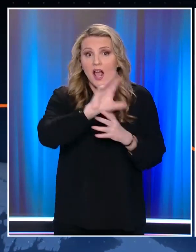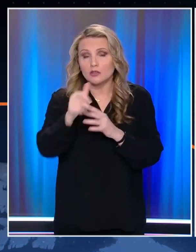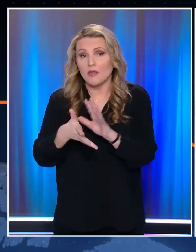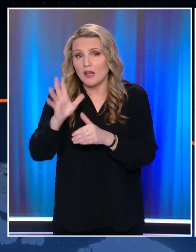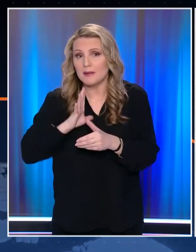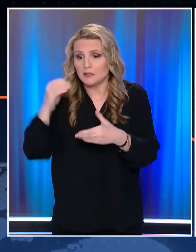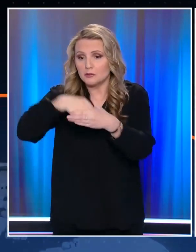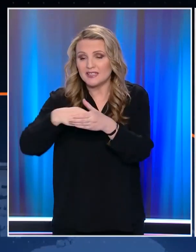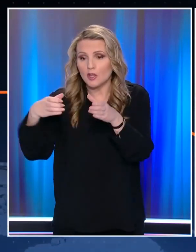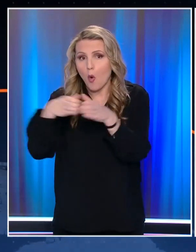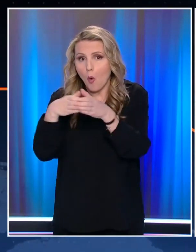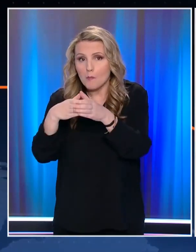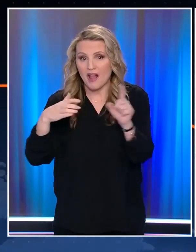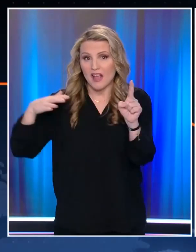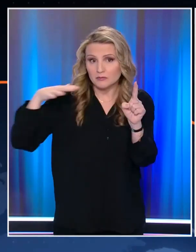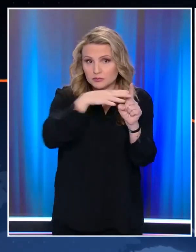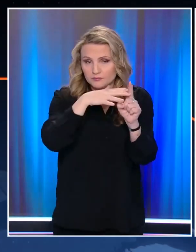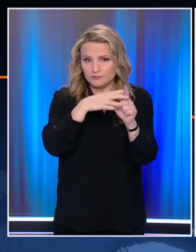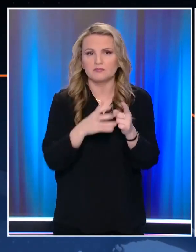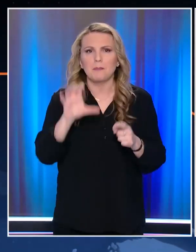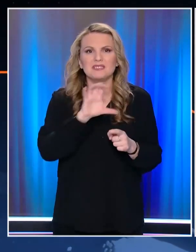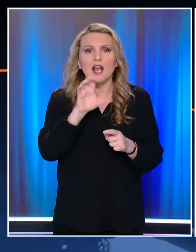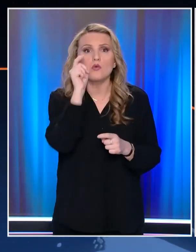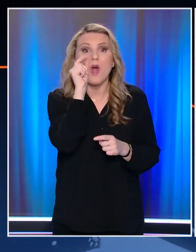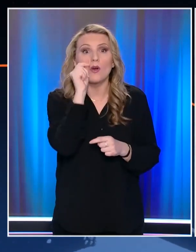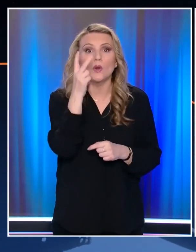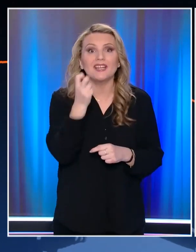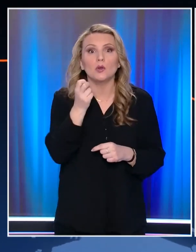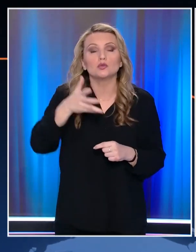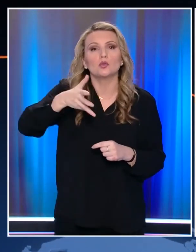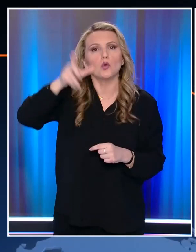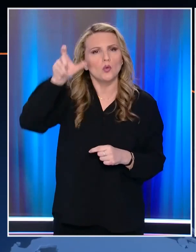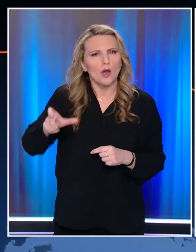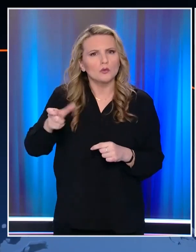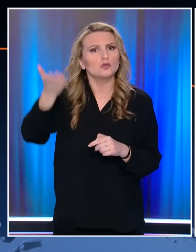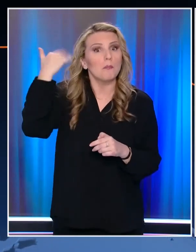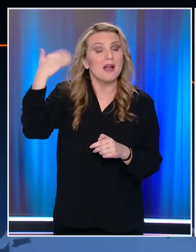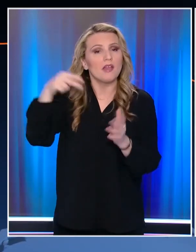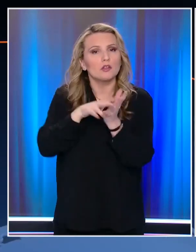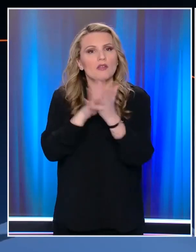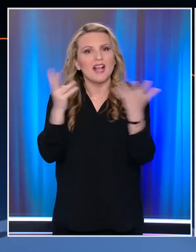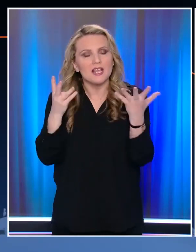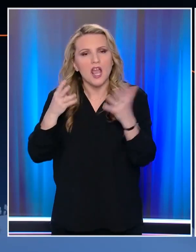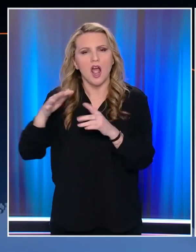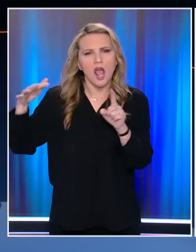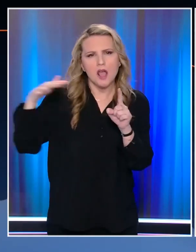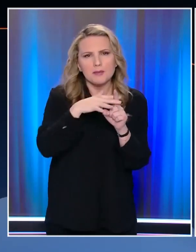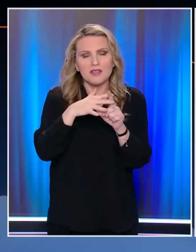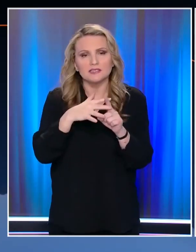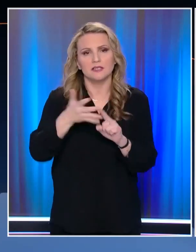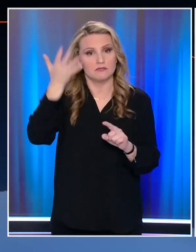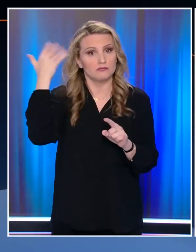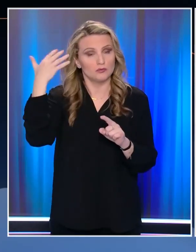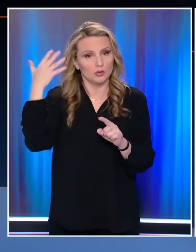15 άτομα Μάλιστα να ζητούν για κατάθεση έναν 20χρονο Ο οποίος ήταν δράστης παρόμοιας επίθεσης Στην ίδια περιοχή το